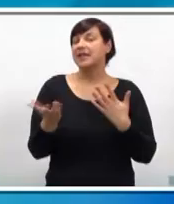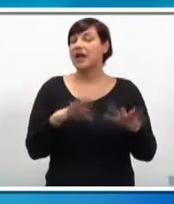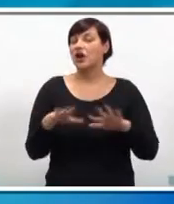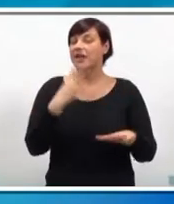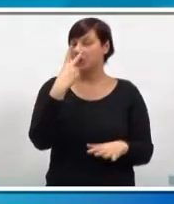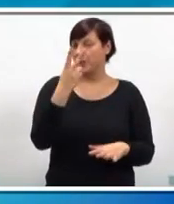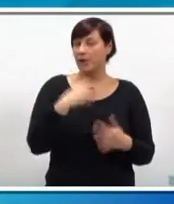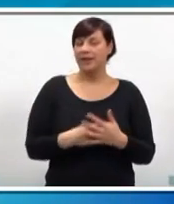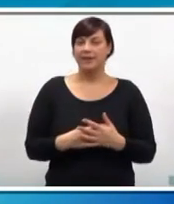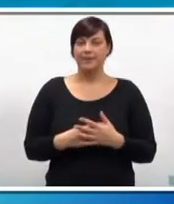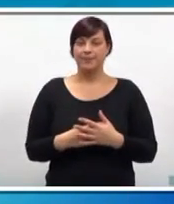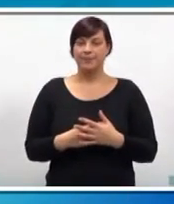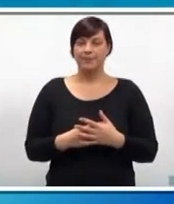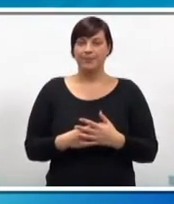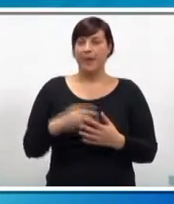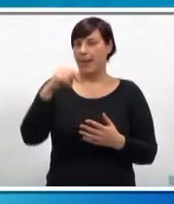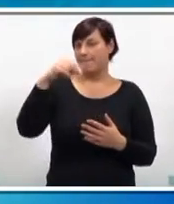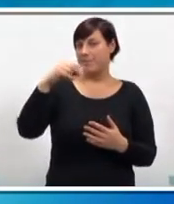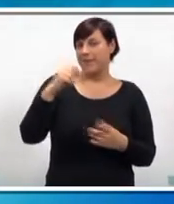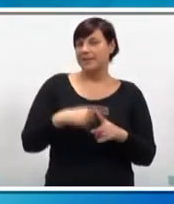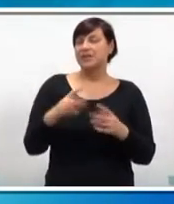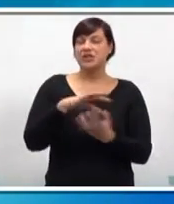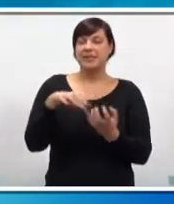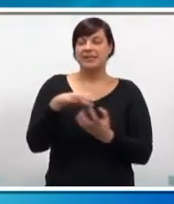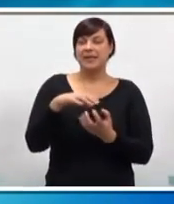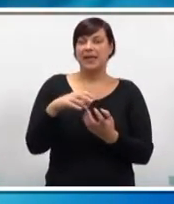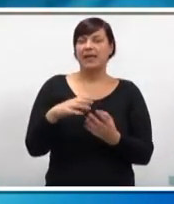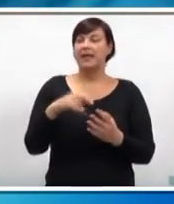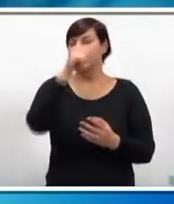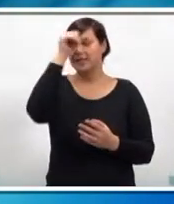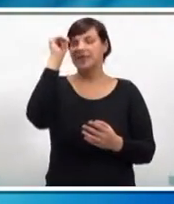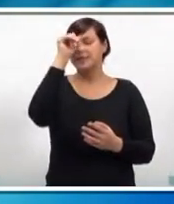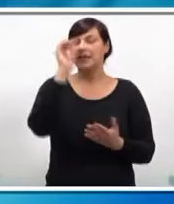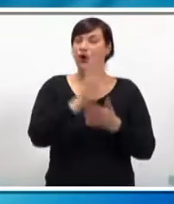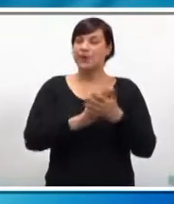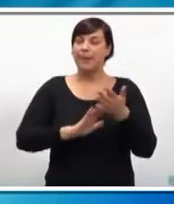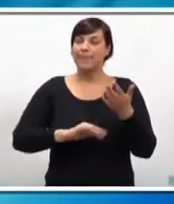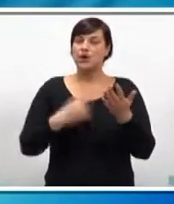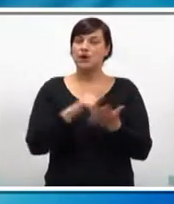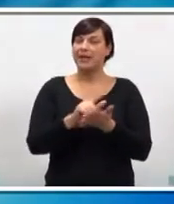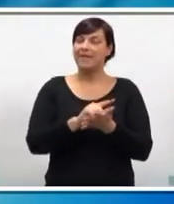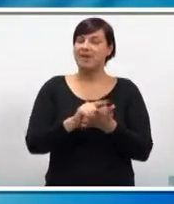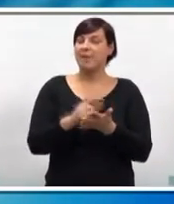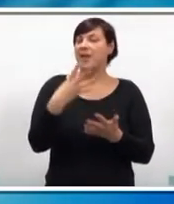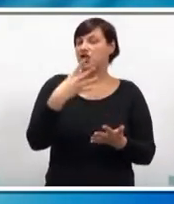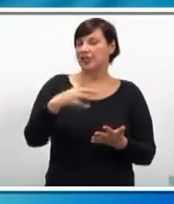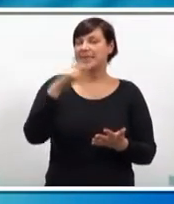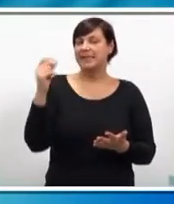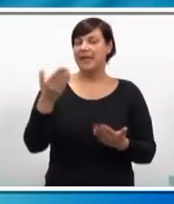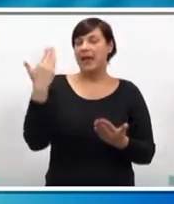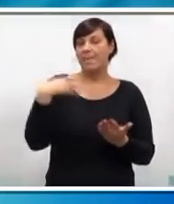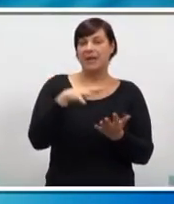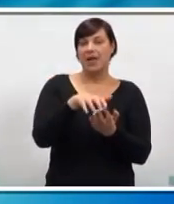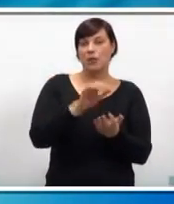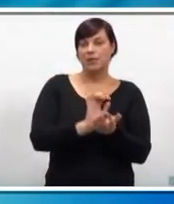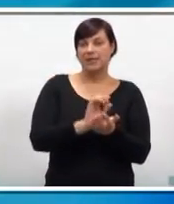građani, doznajte u prilogu. Pepelnica ili čista srijeda je kršćanski spomenan kojim započinje korizmeno razdoblje, a slavi se 40 dana prije